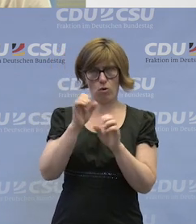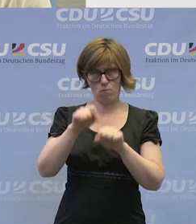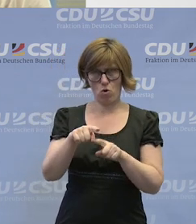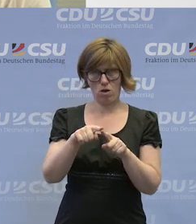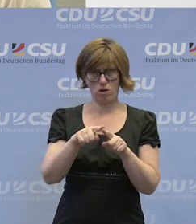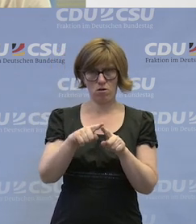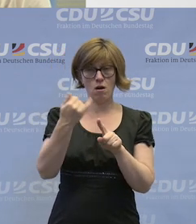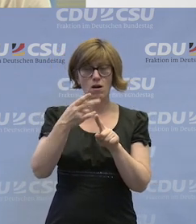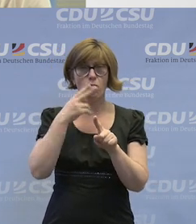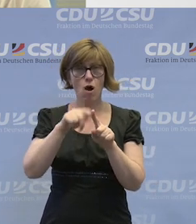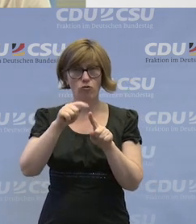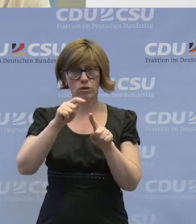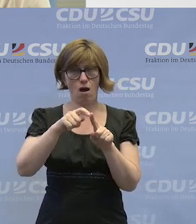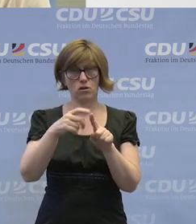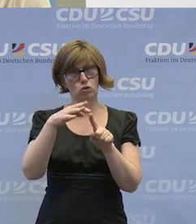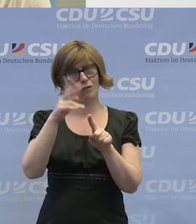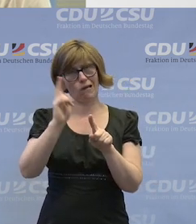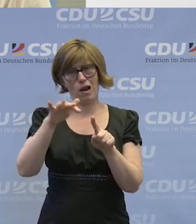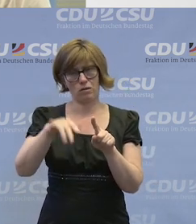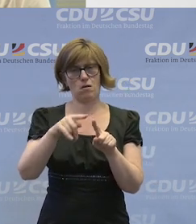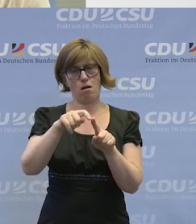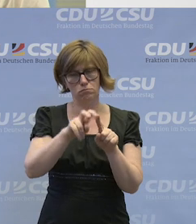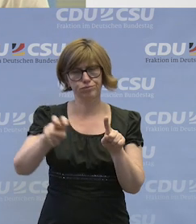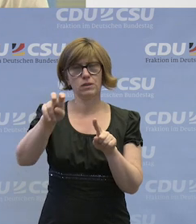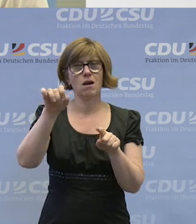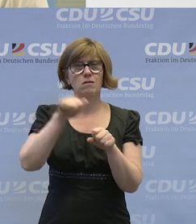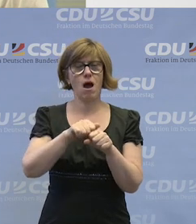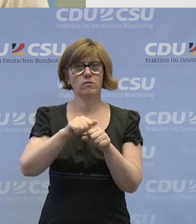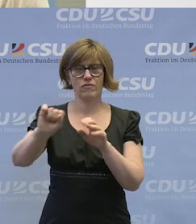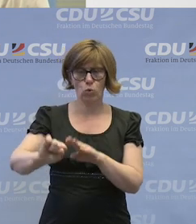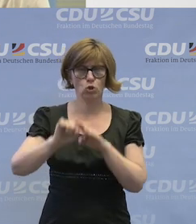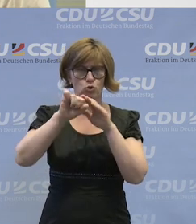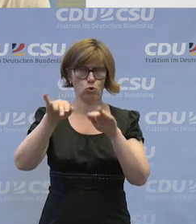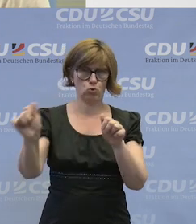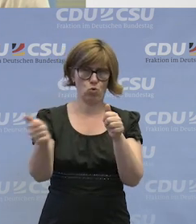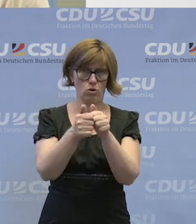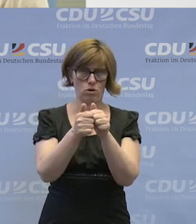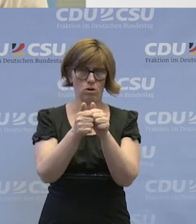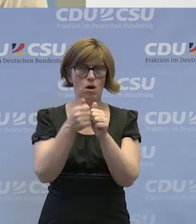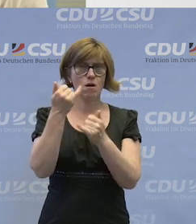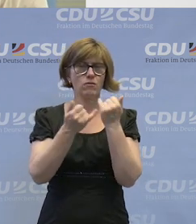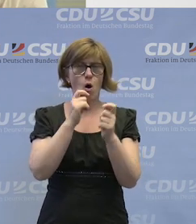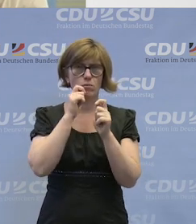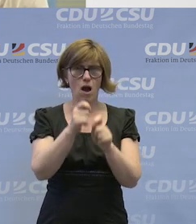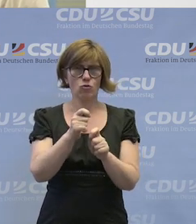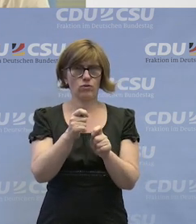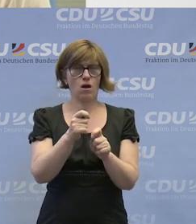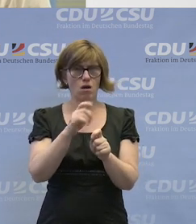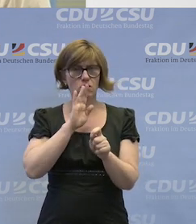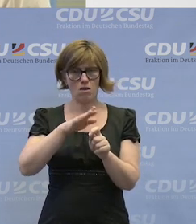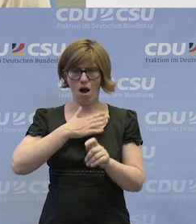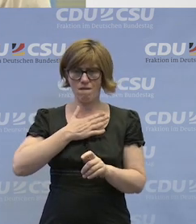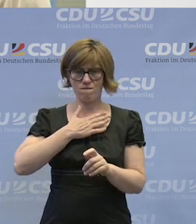Jede Frauenbeauftragte hat das Recht auf eine Unterstützerin. Die Frauenbeauftragte darf sich